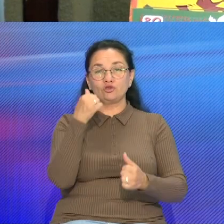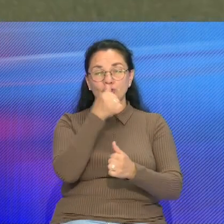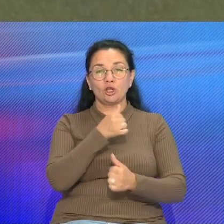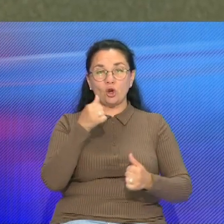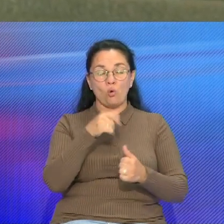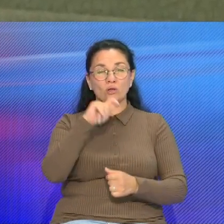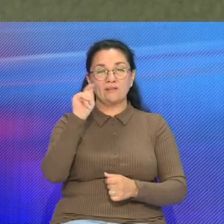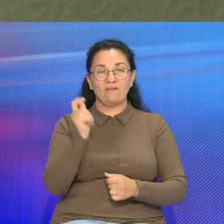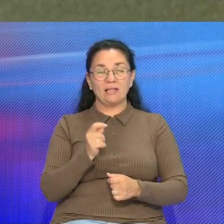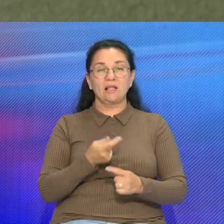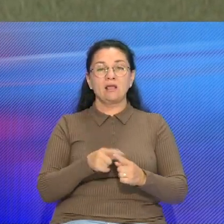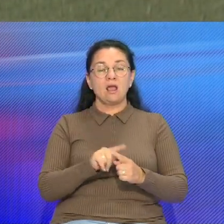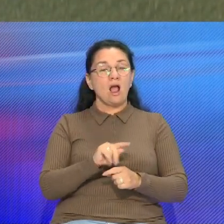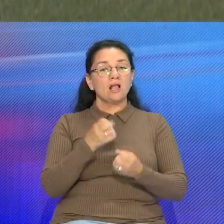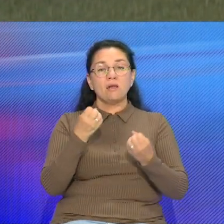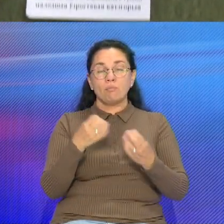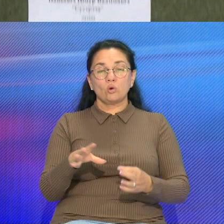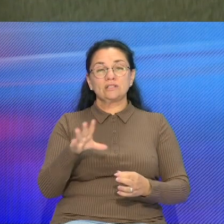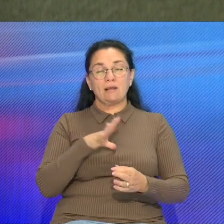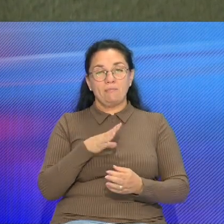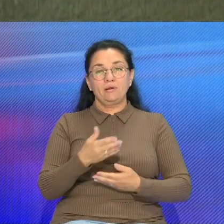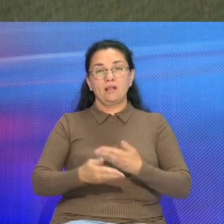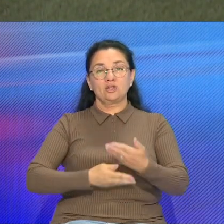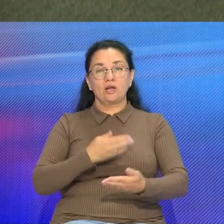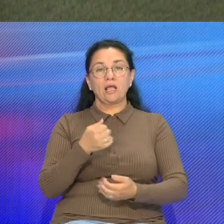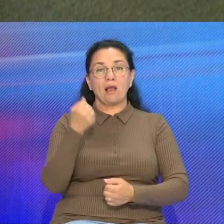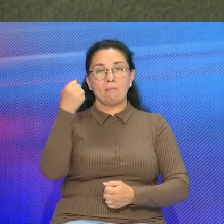и чинной И яким не простым отрымался шлях до перемоги